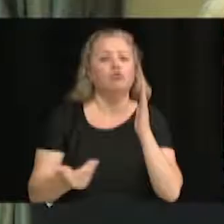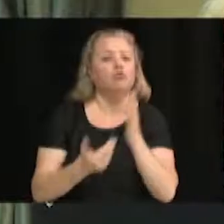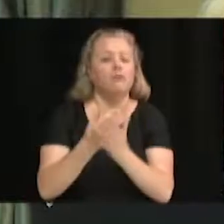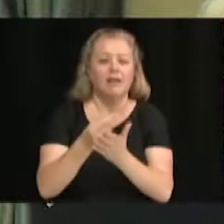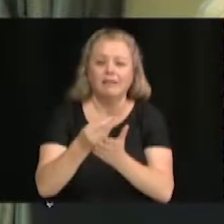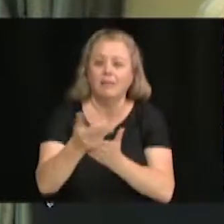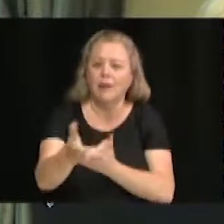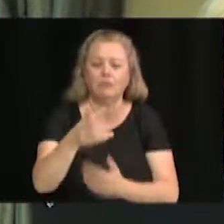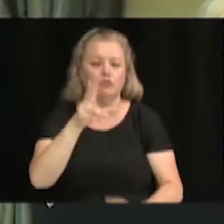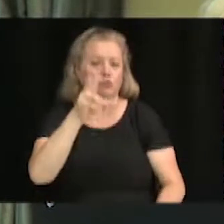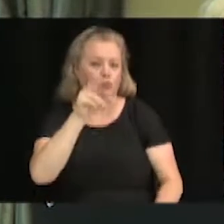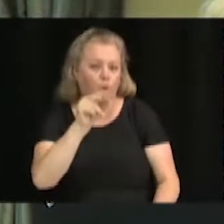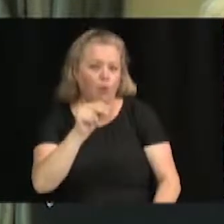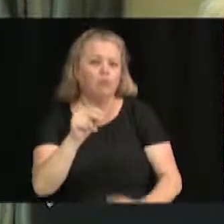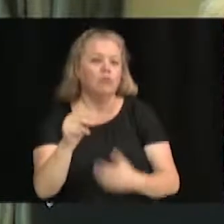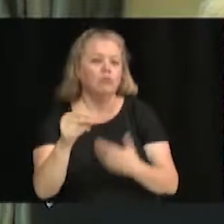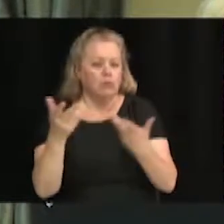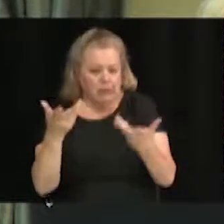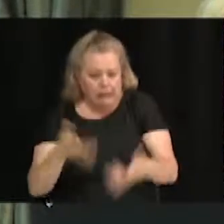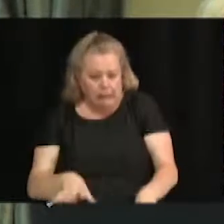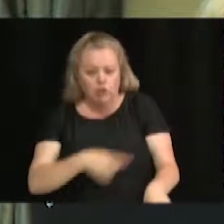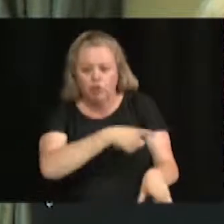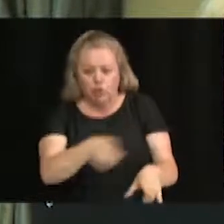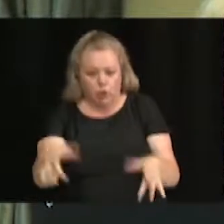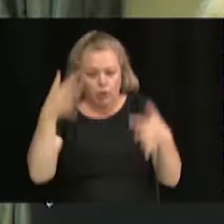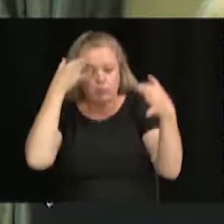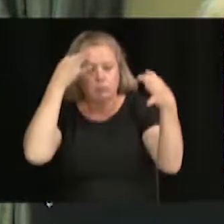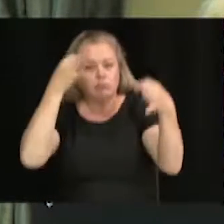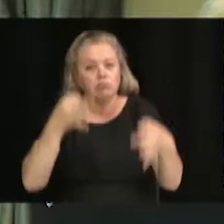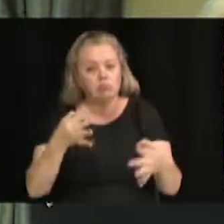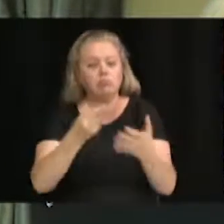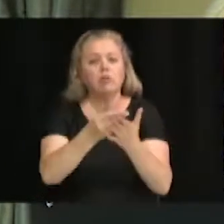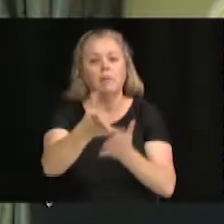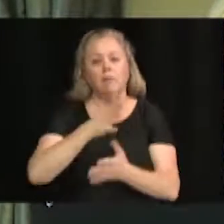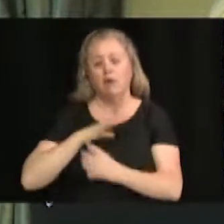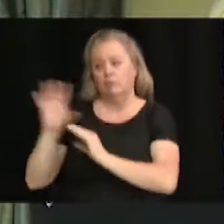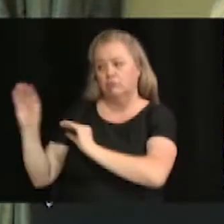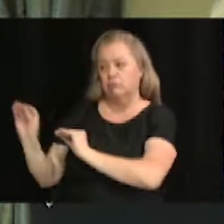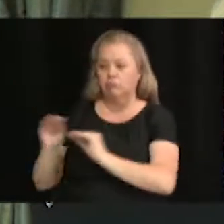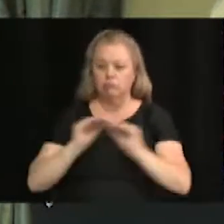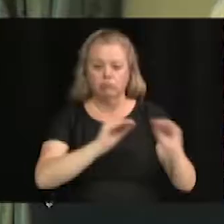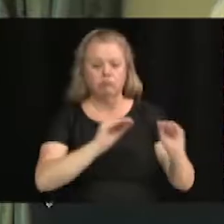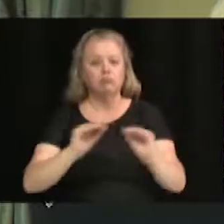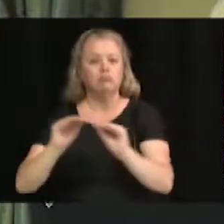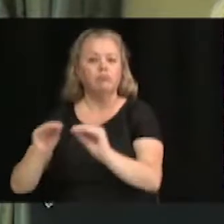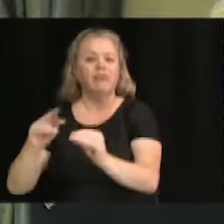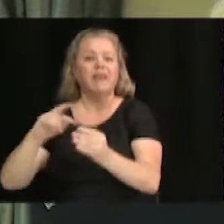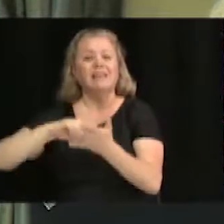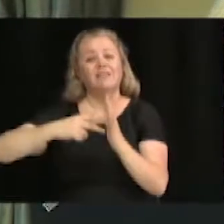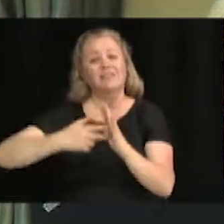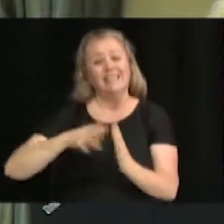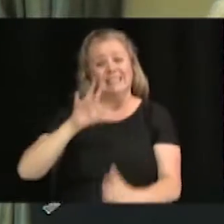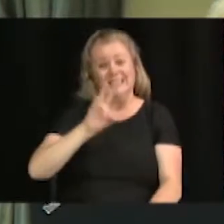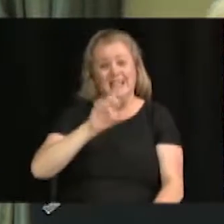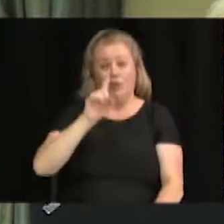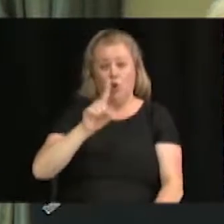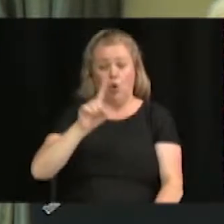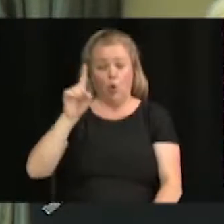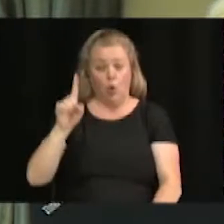financer les dépenses qui ont déjà été décrétées. Alors, ça vient modifier à 7.1.1 le règlement parapluie 950